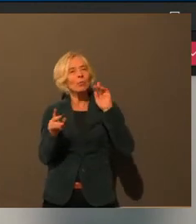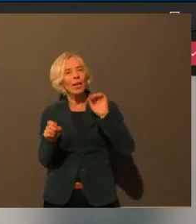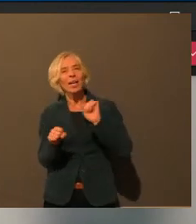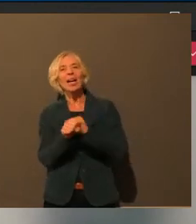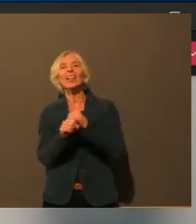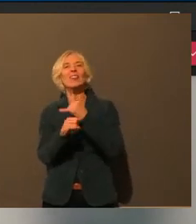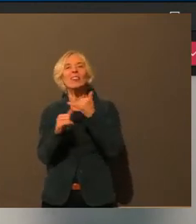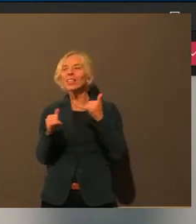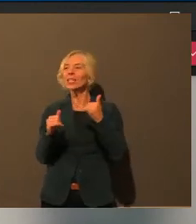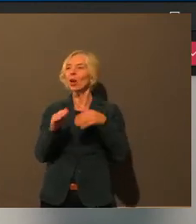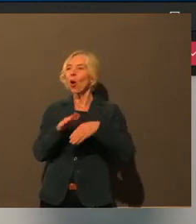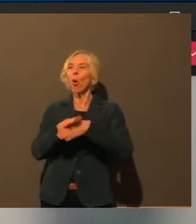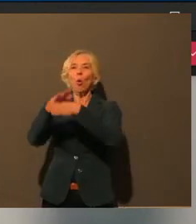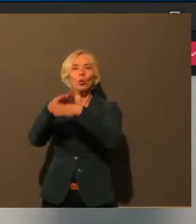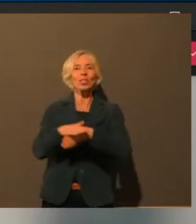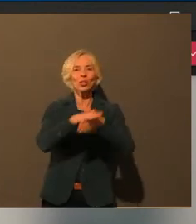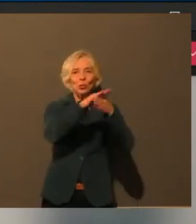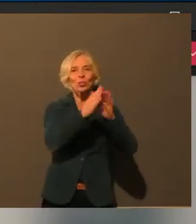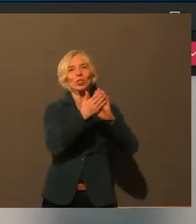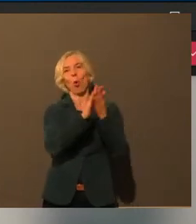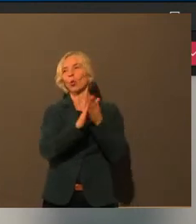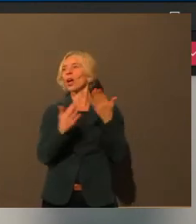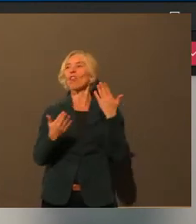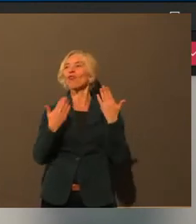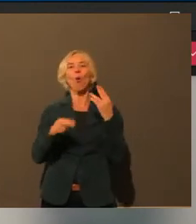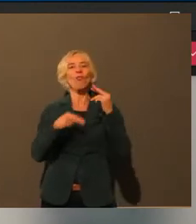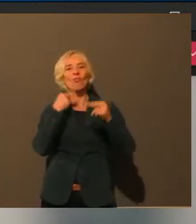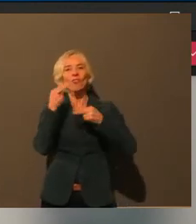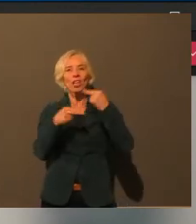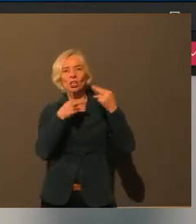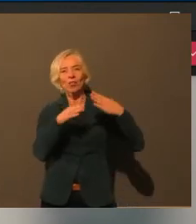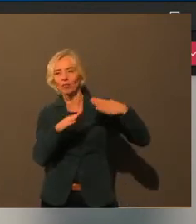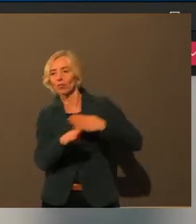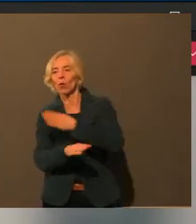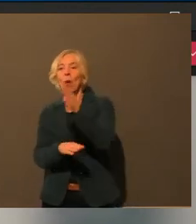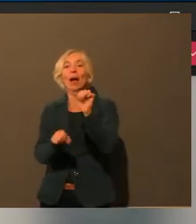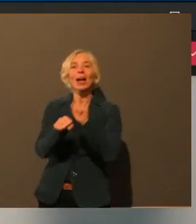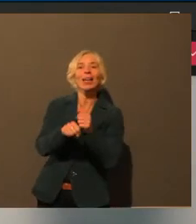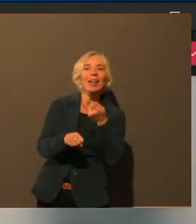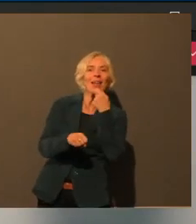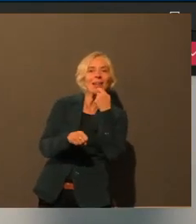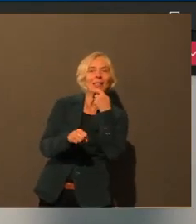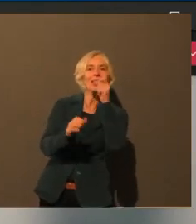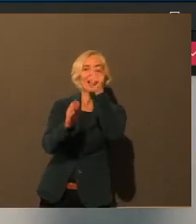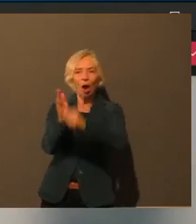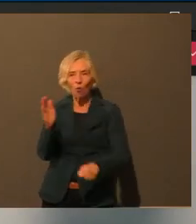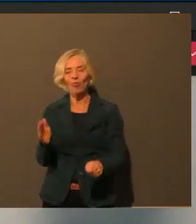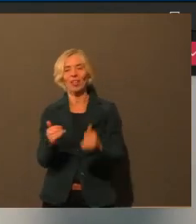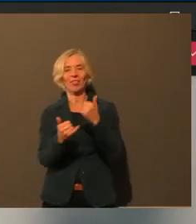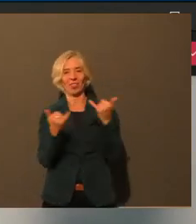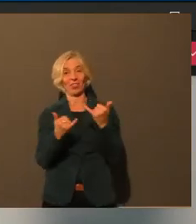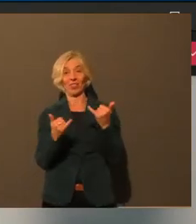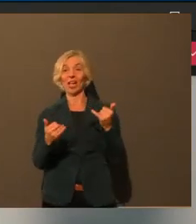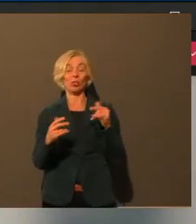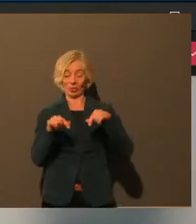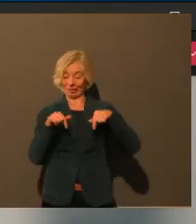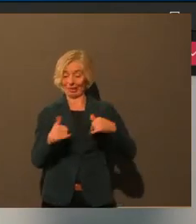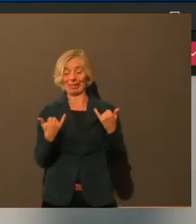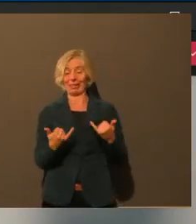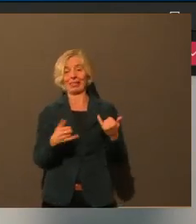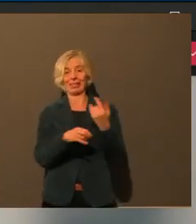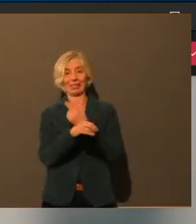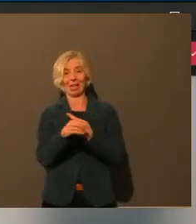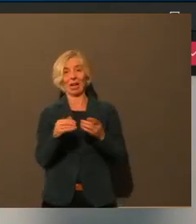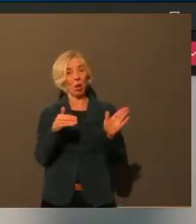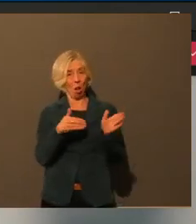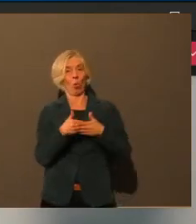und so weiter. Damit man halt auch während der ganzen schwierigen Zeit jetzt im Lockdown trotzdem eben als Stadtgesellschaft auch zusammenhält. Also da haben wir das